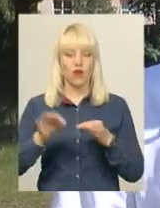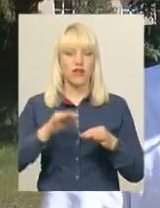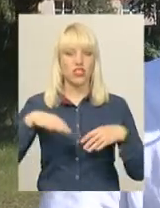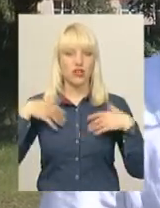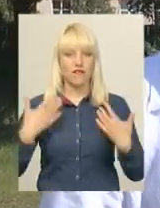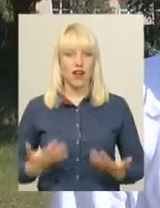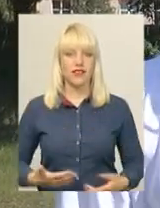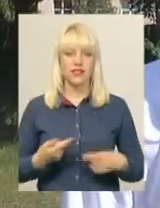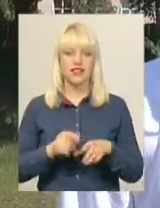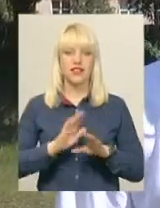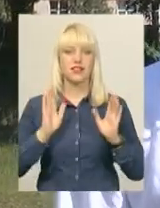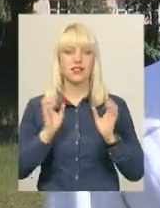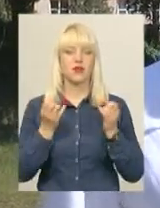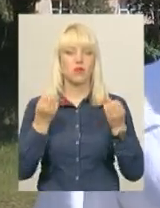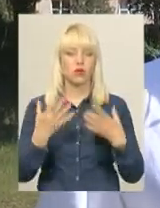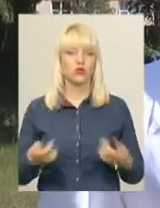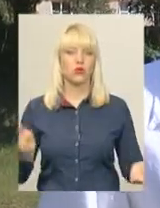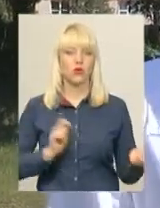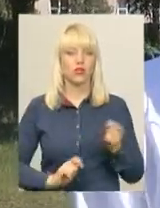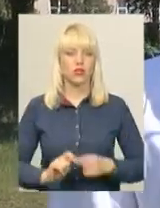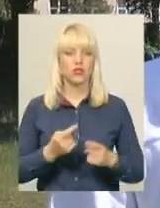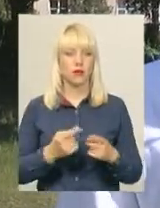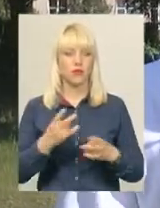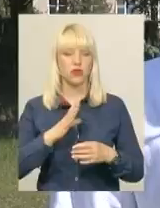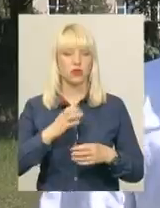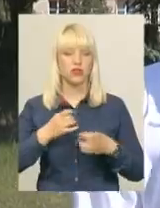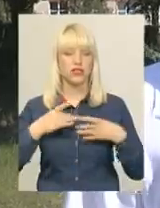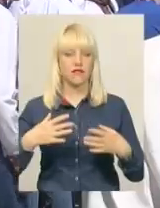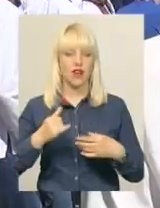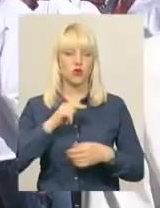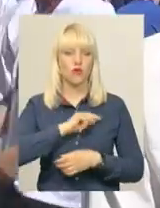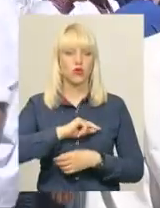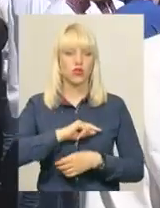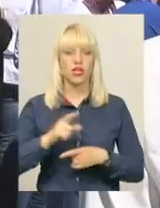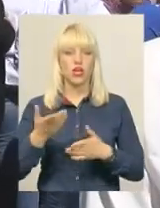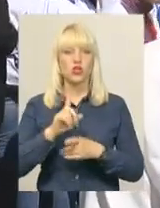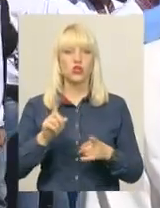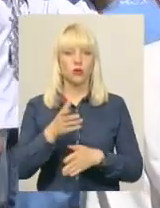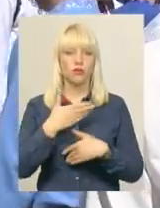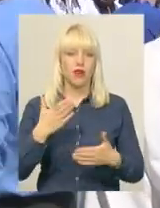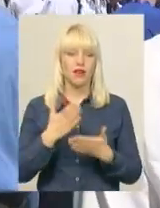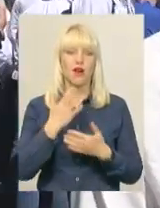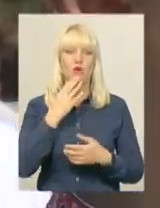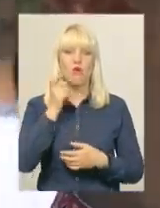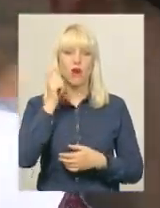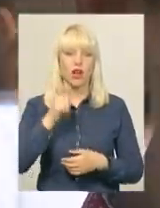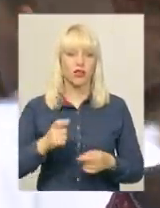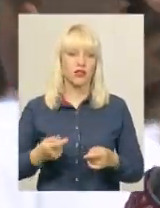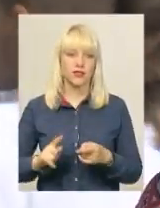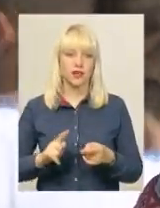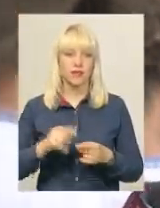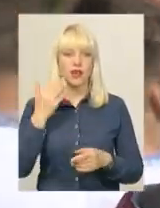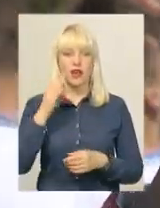свято, як би одягнутися, так як ми. Це свято, як би повинно бути у душі в нас, що ми українці. Учасник флешмобу Вадим Шевчук розповідає, його